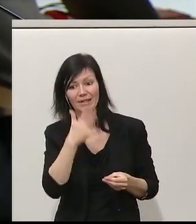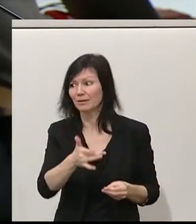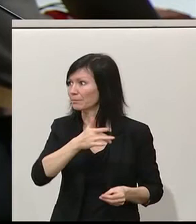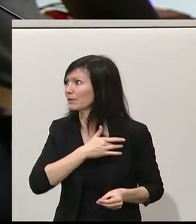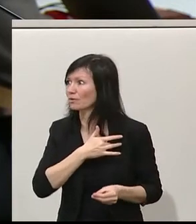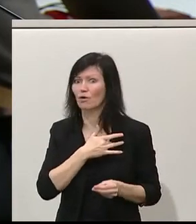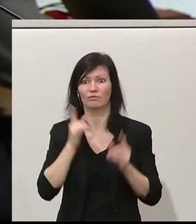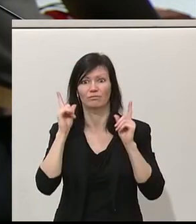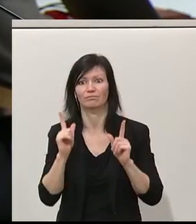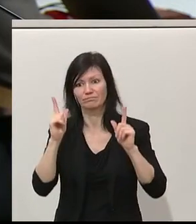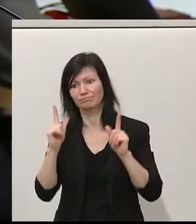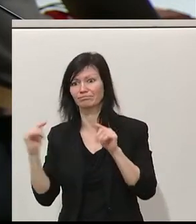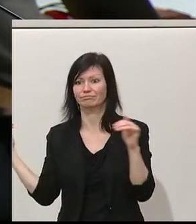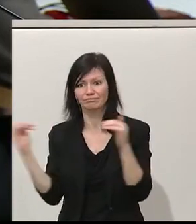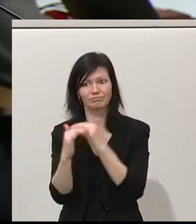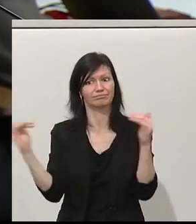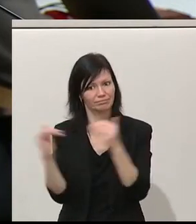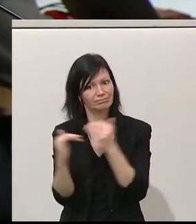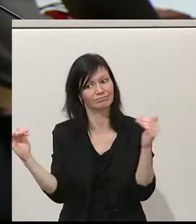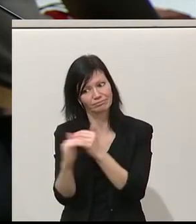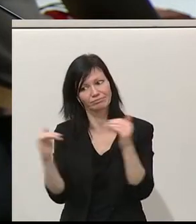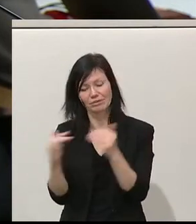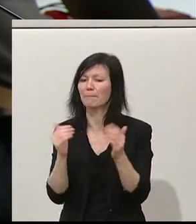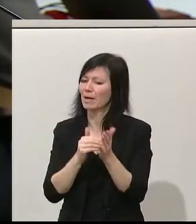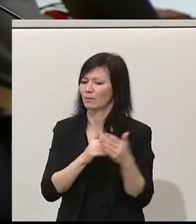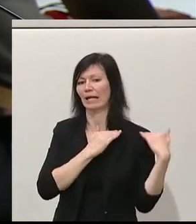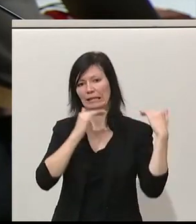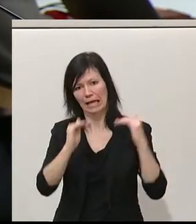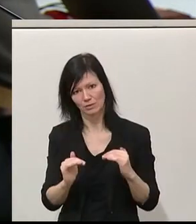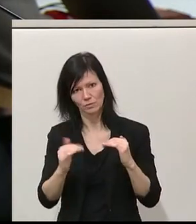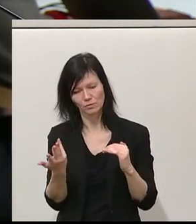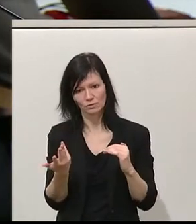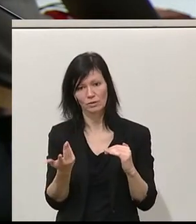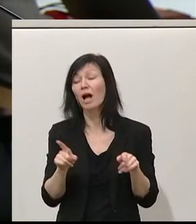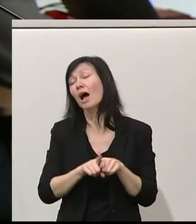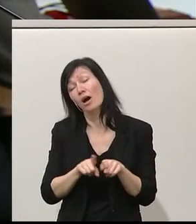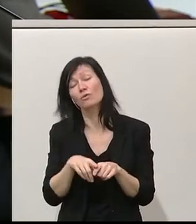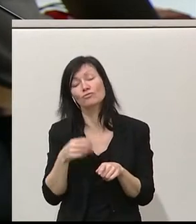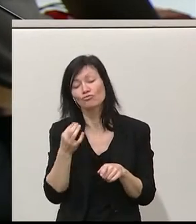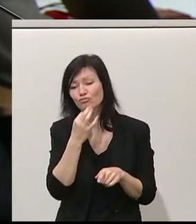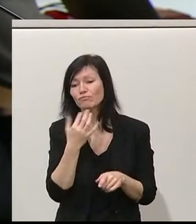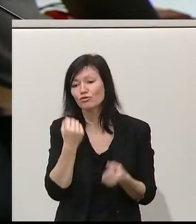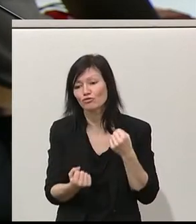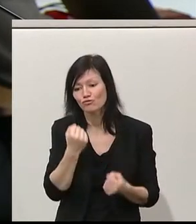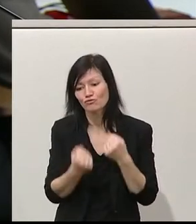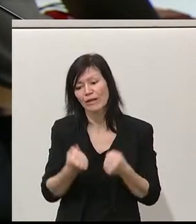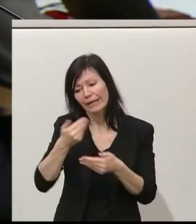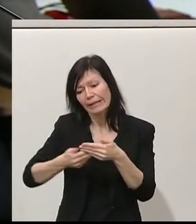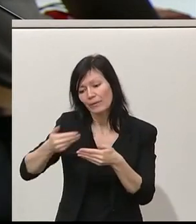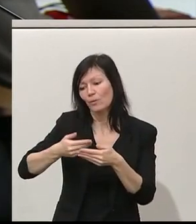betroffen sind, auch deutlich zu entlasten. Auch vor dem schwierigen Hintergrund oder vor dem schwierigen